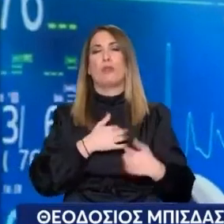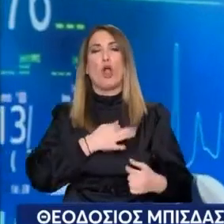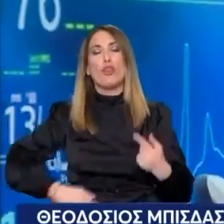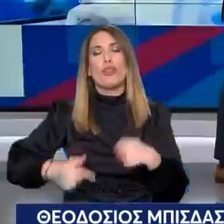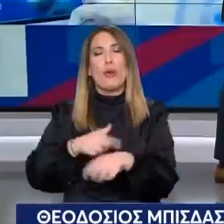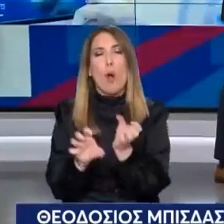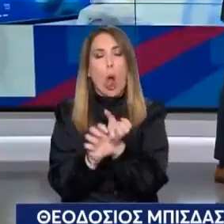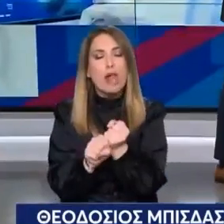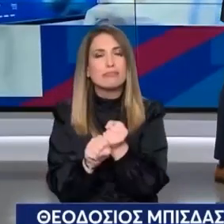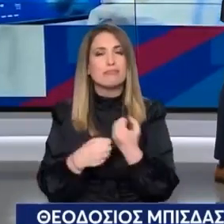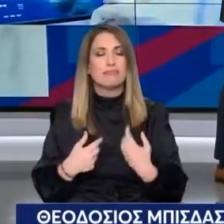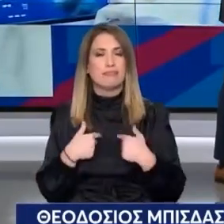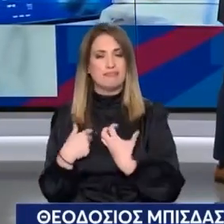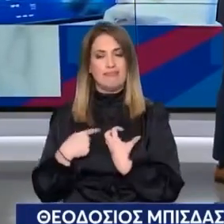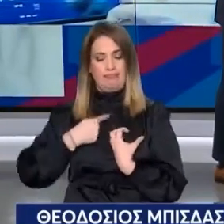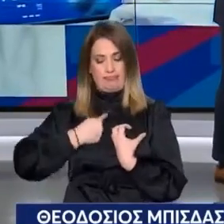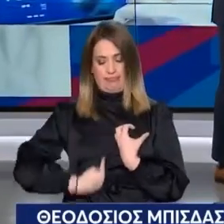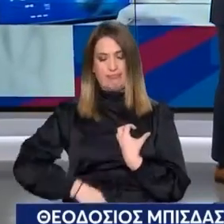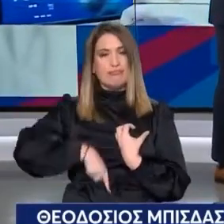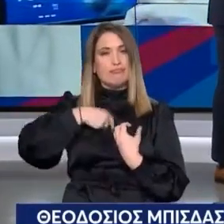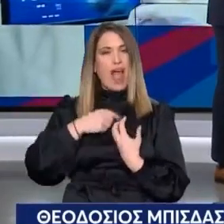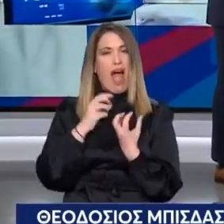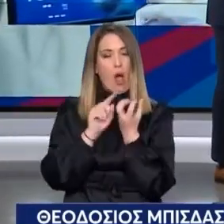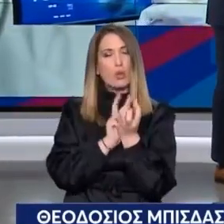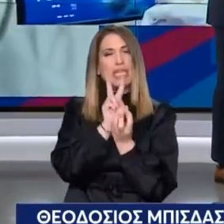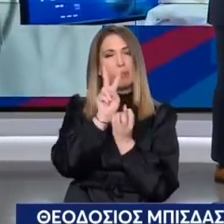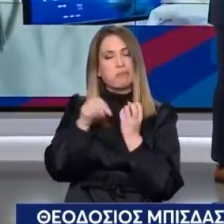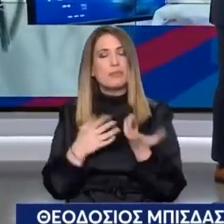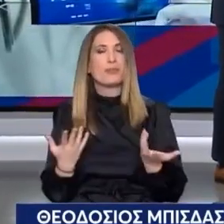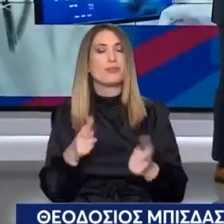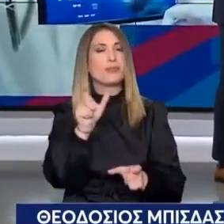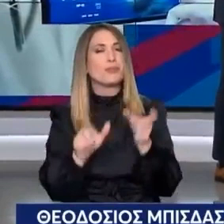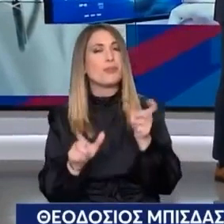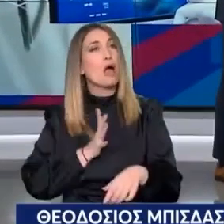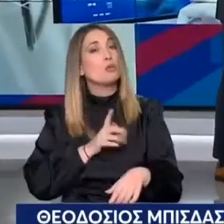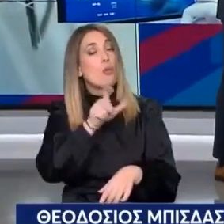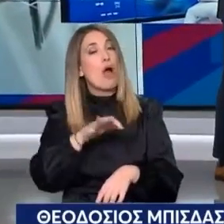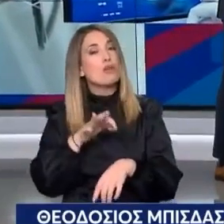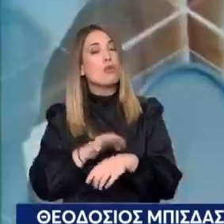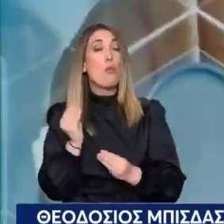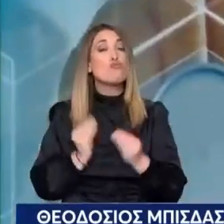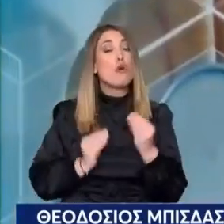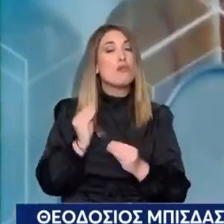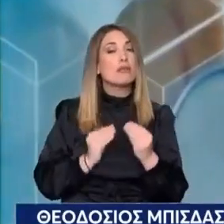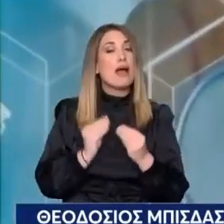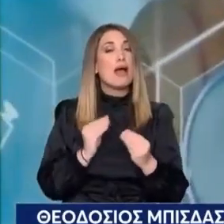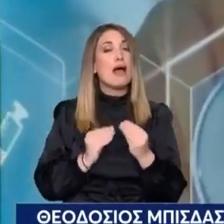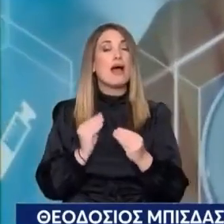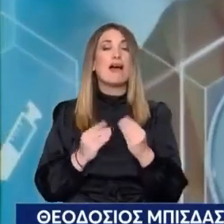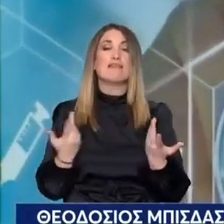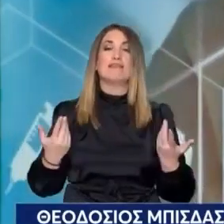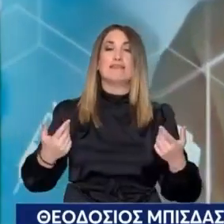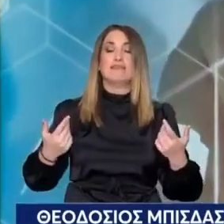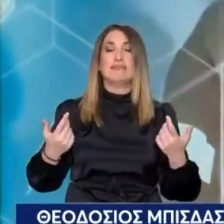αγγείων Της αορτής, του μεγαλύτερου αγγείου Του σώματός μας Μιλάμε για ασθενείς οι οποίοι έχουν προβλήματα Με περιφερικά αγγεία Όπως